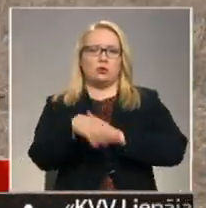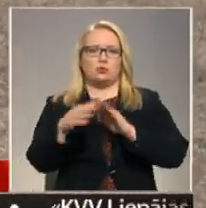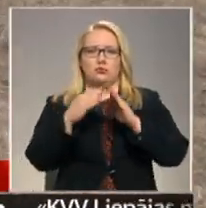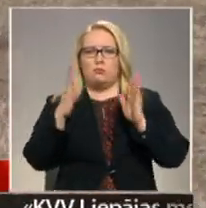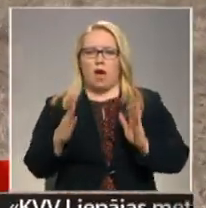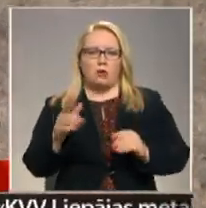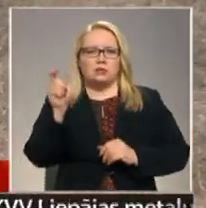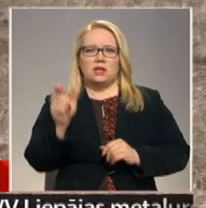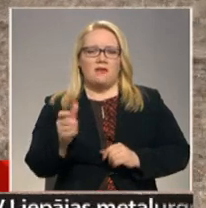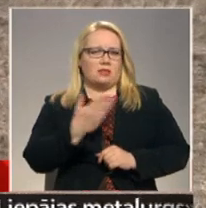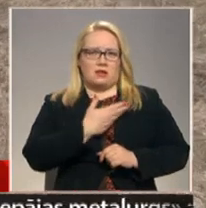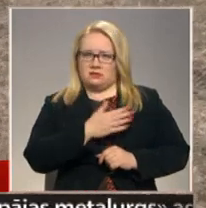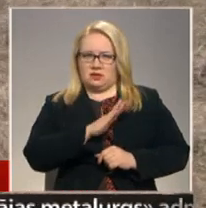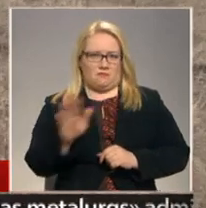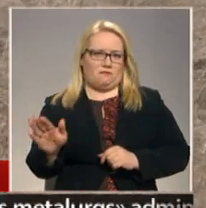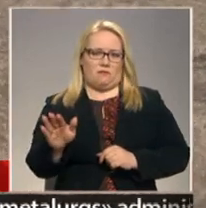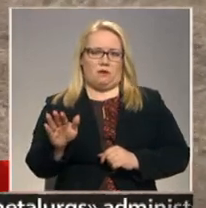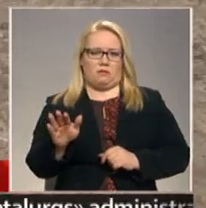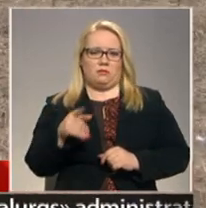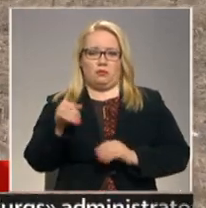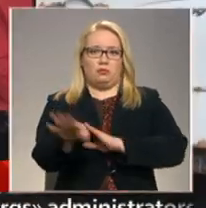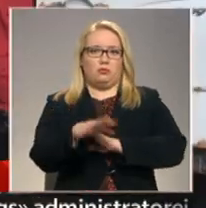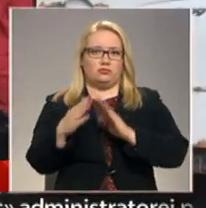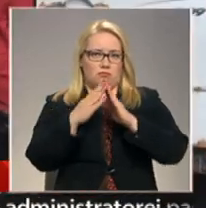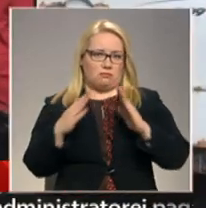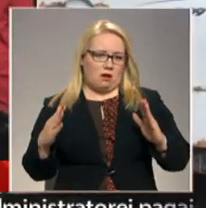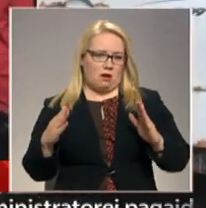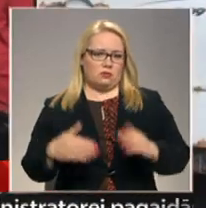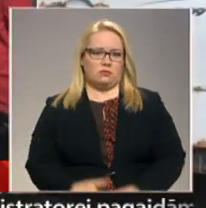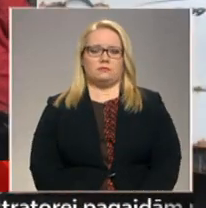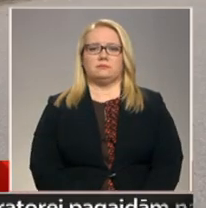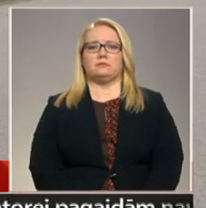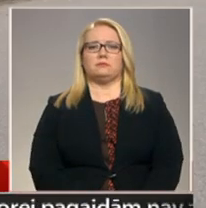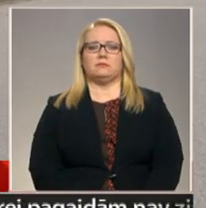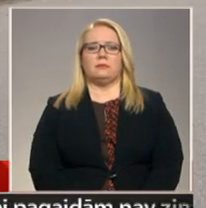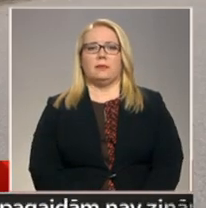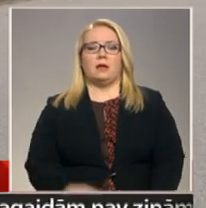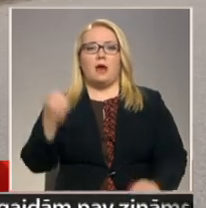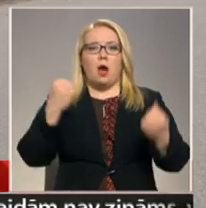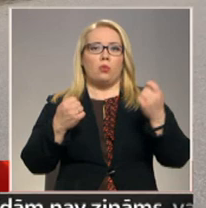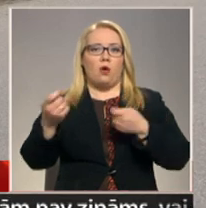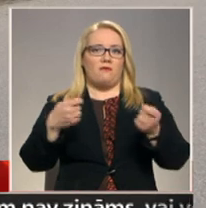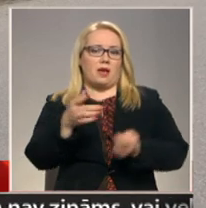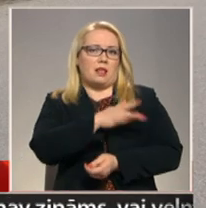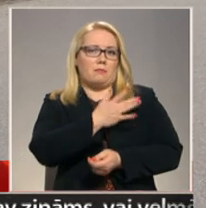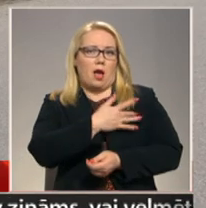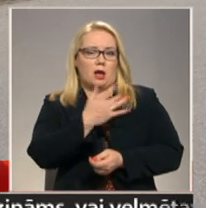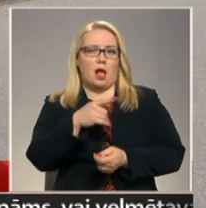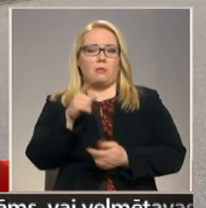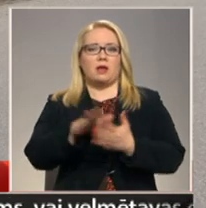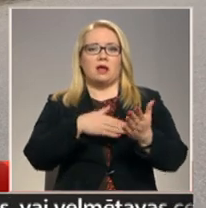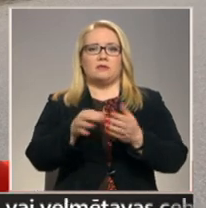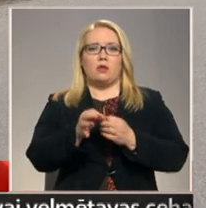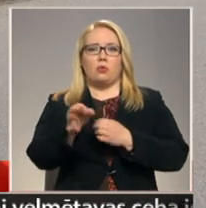cilvēku, nedzīvoj. Tur ir tukša, tukša tā. Tādi ģeļinis. Autoveikala pakalpojumu Kroslavs